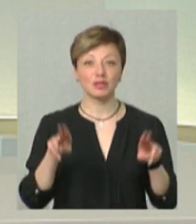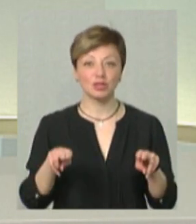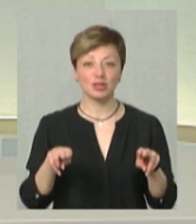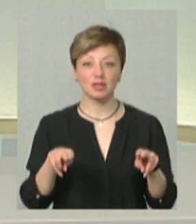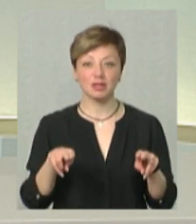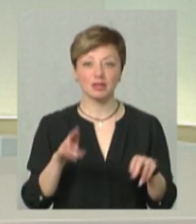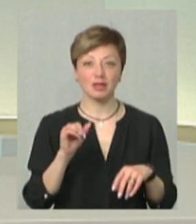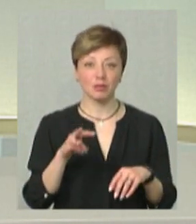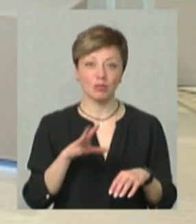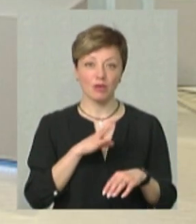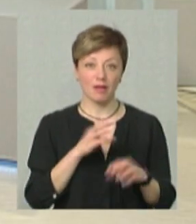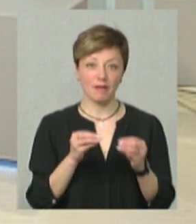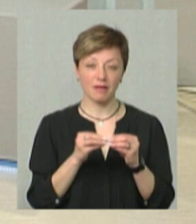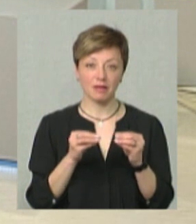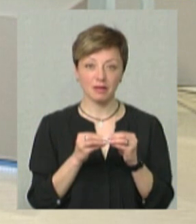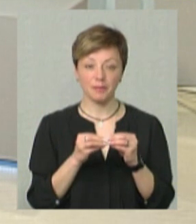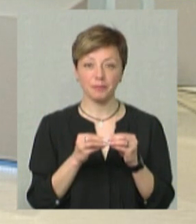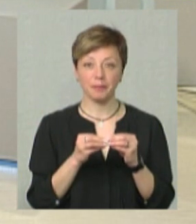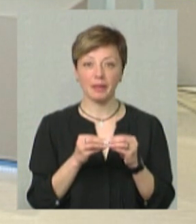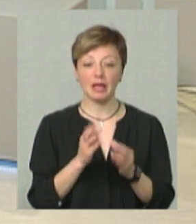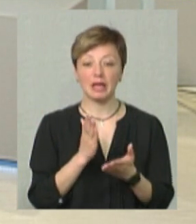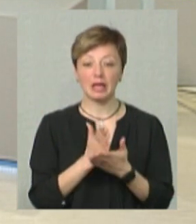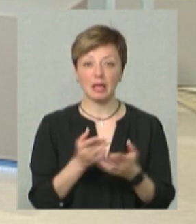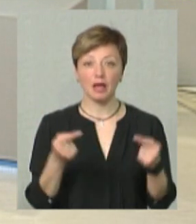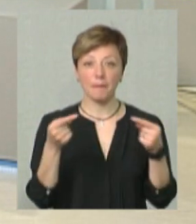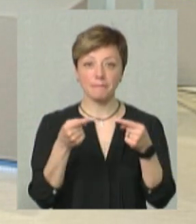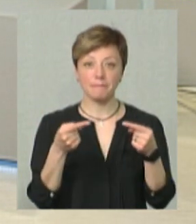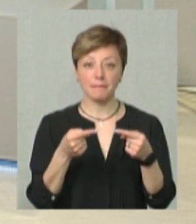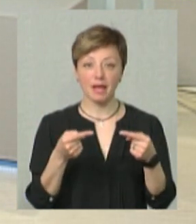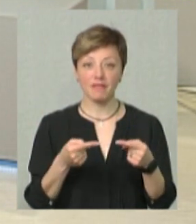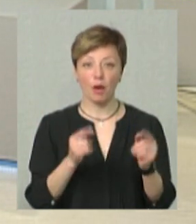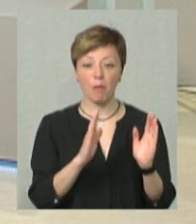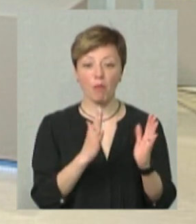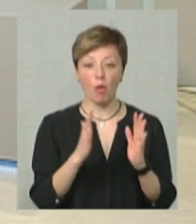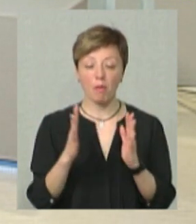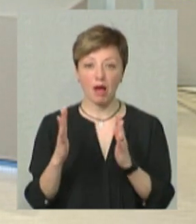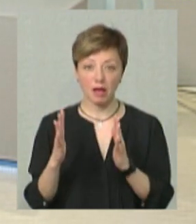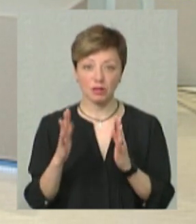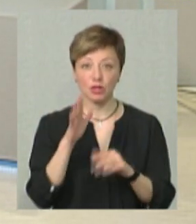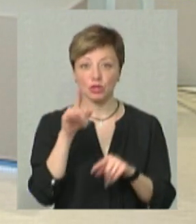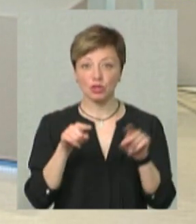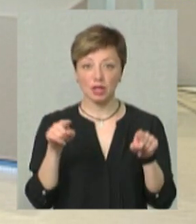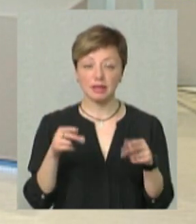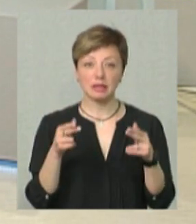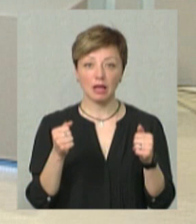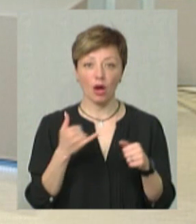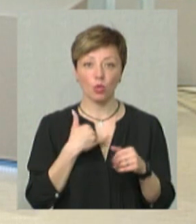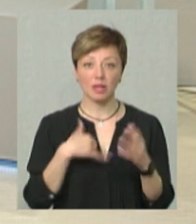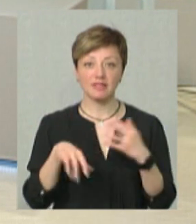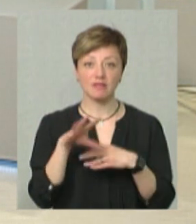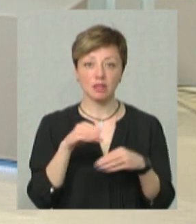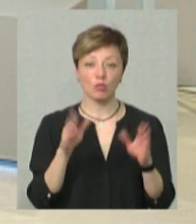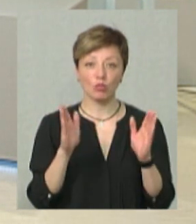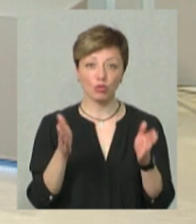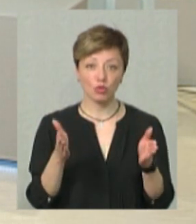якими і були. Тобто, і є там певні моменти, що ми часто скажемо, що у нас все буде, а